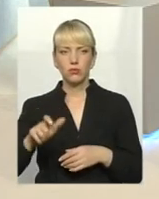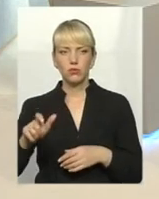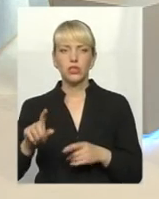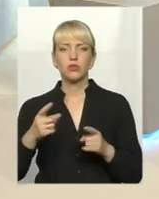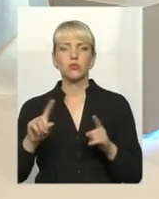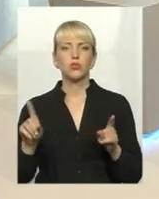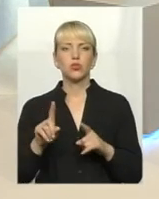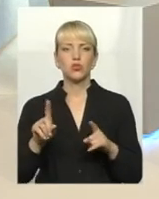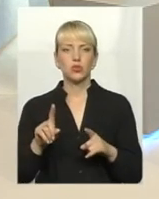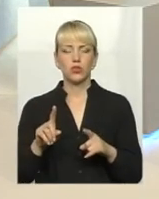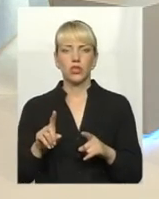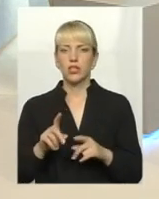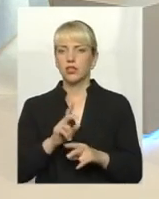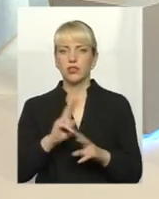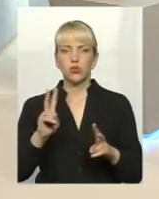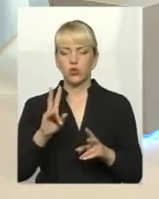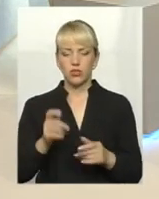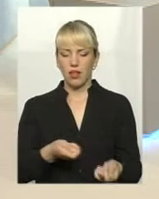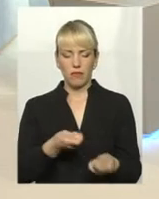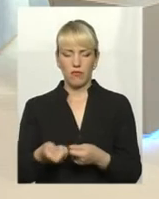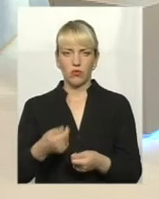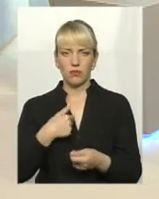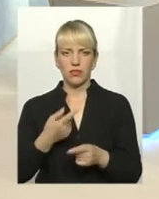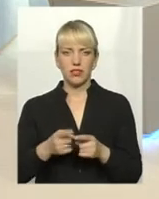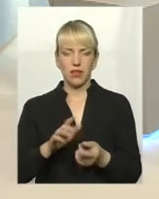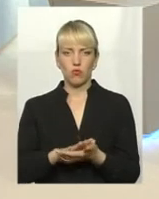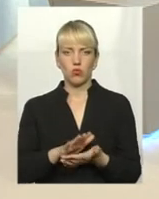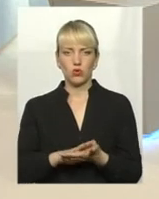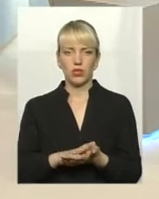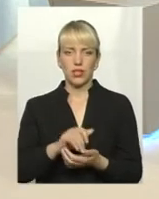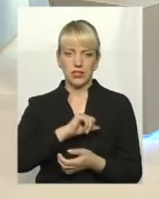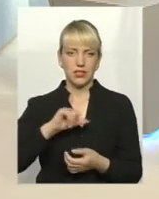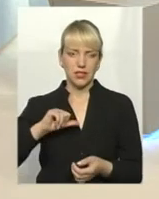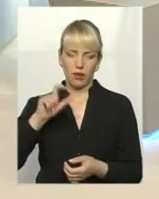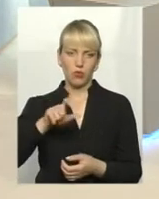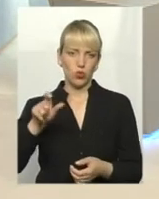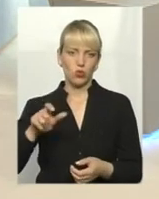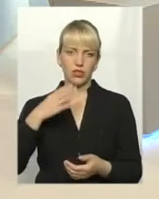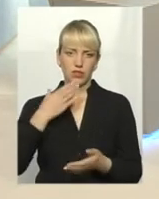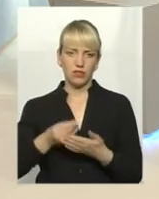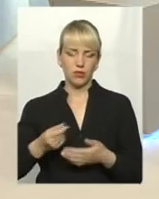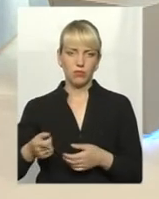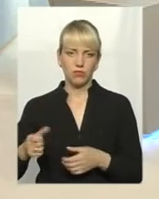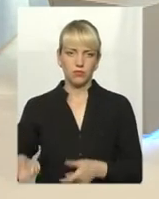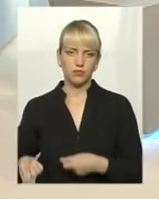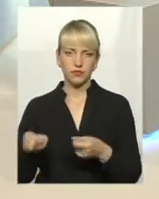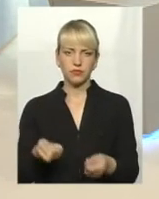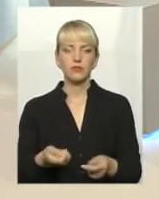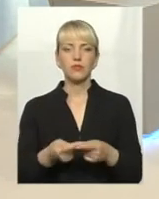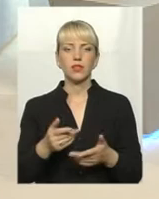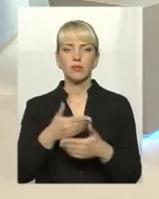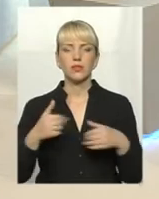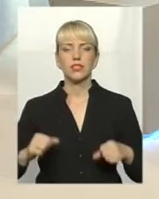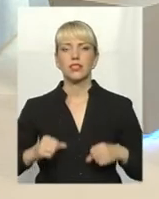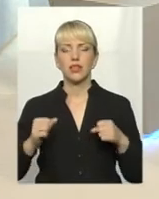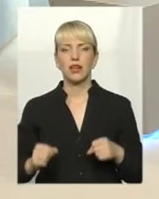тому що ніхто не прилетє, інопланетяни не прилетять, нам не приносить той мусор. Так само, то ми стараємося, я кажу,